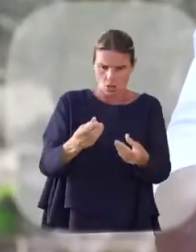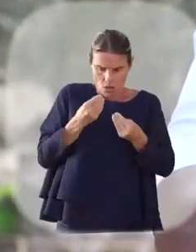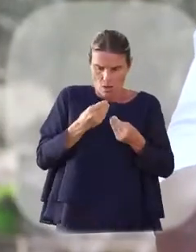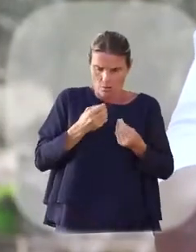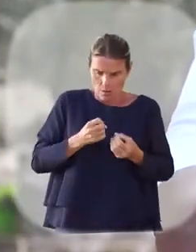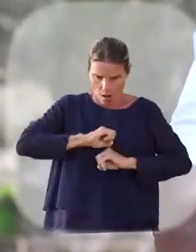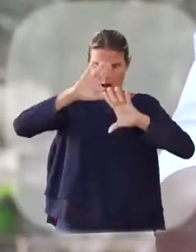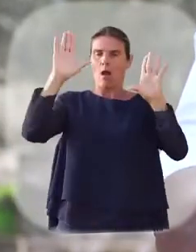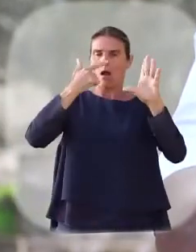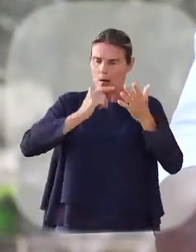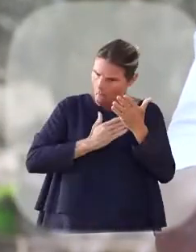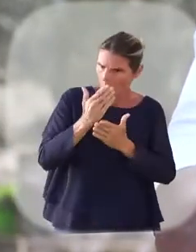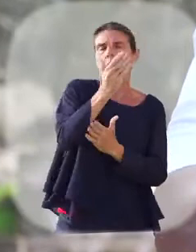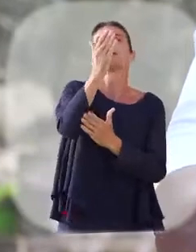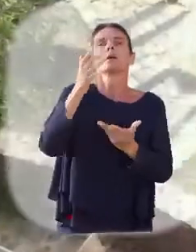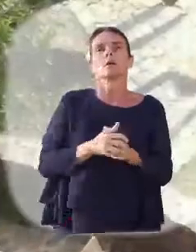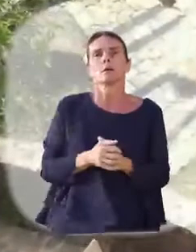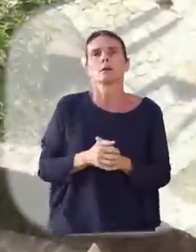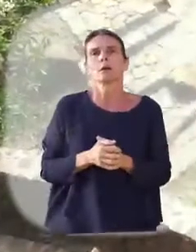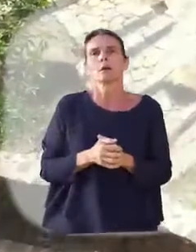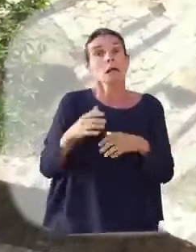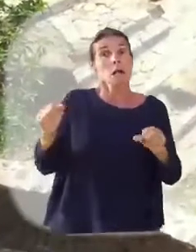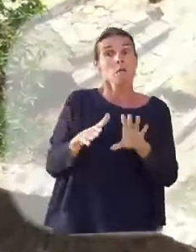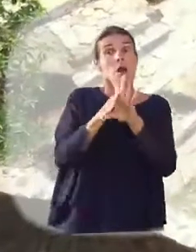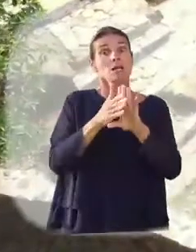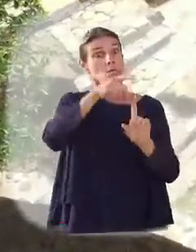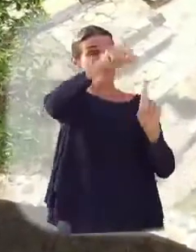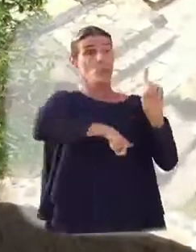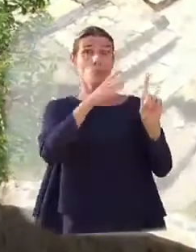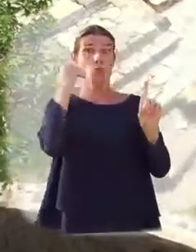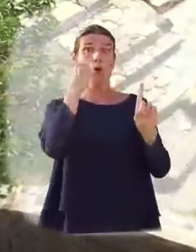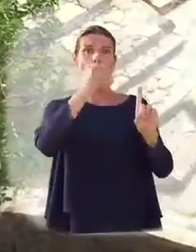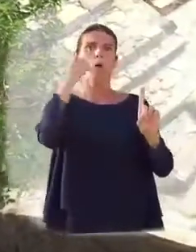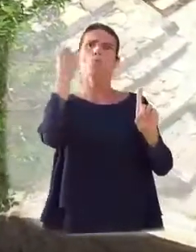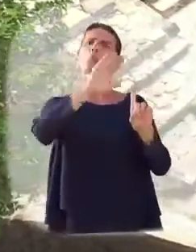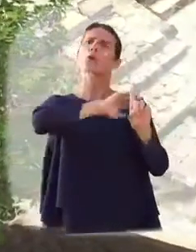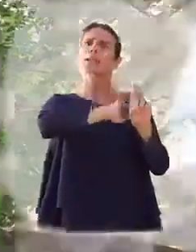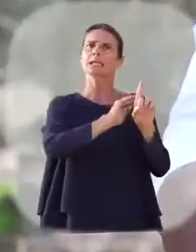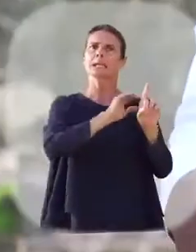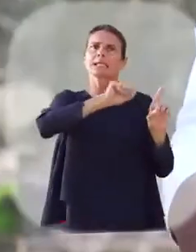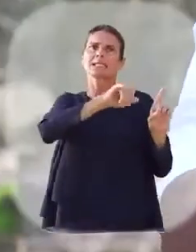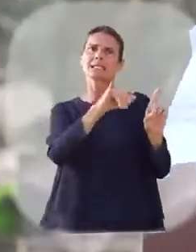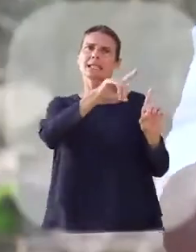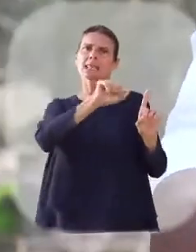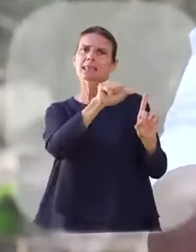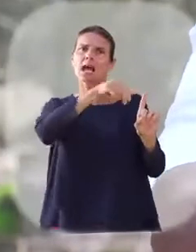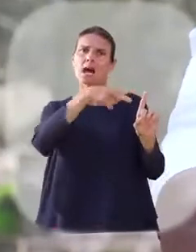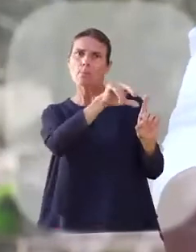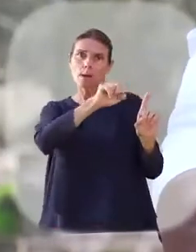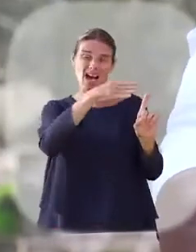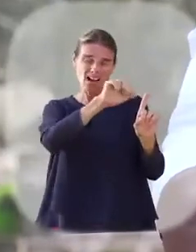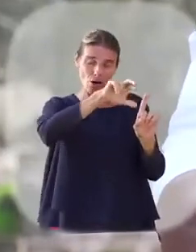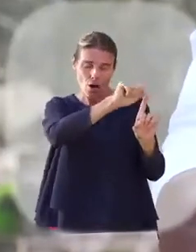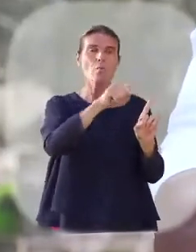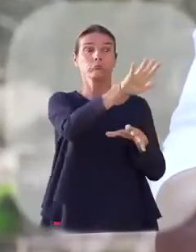construisons notre destin. A l'image de la lutte jadis engagée par Henri Sidambarom pour une Guadeloupe riche de sa